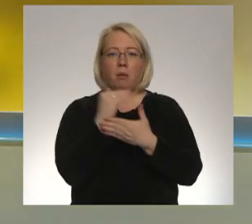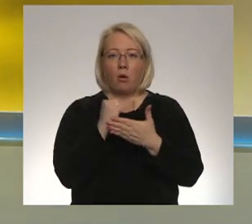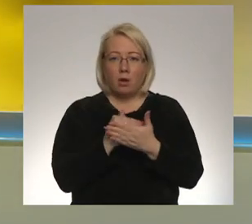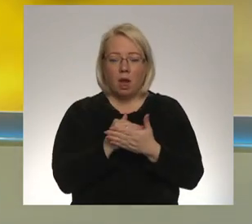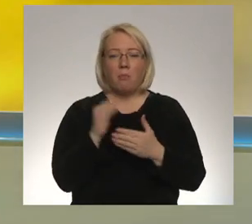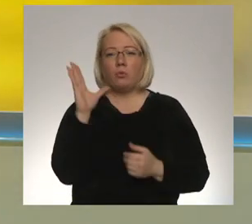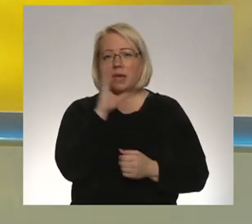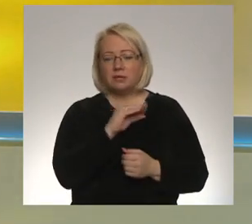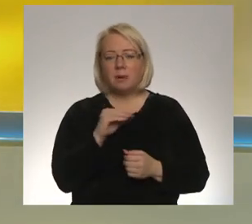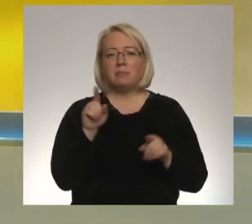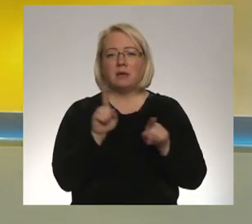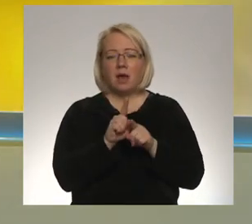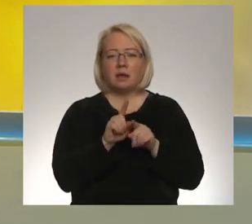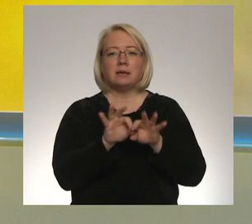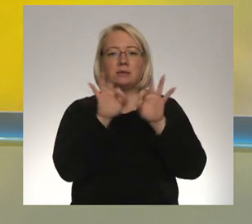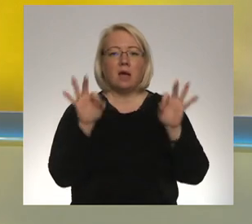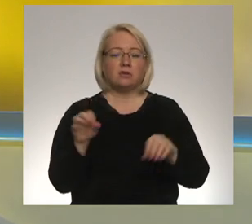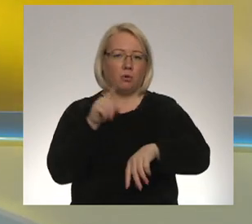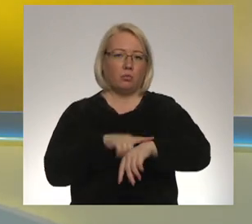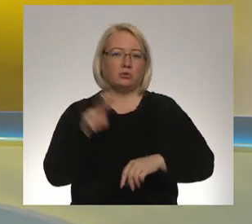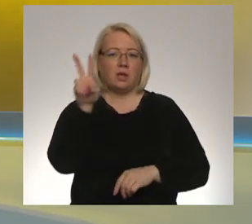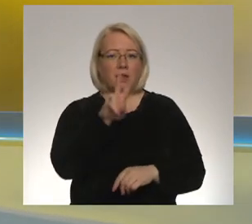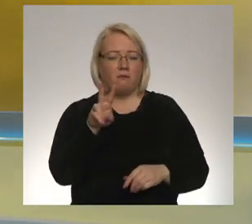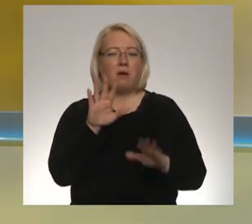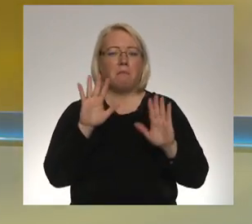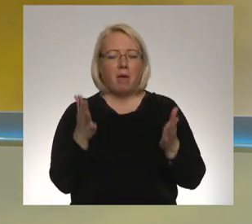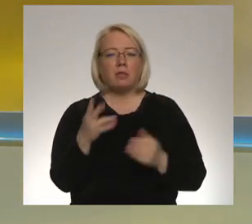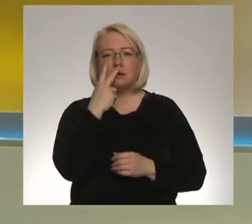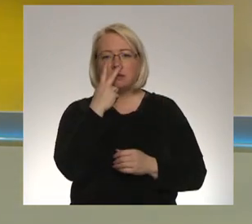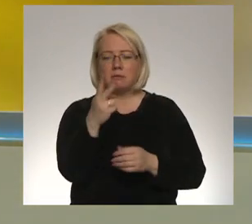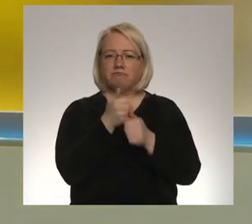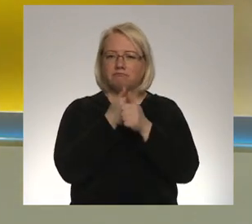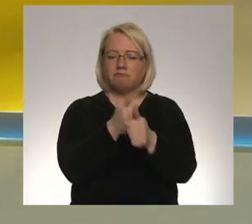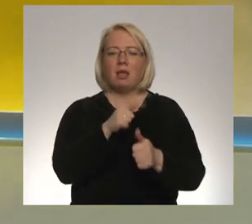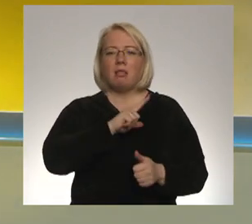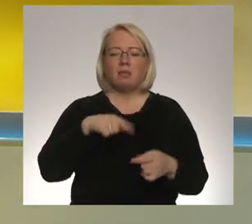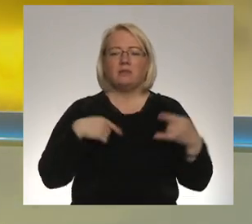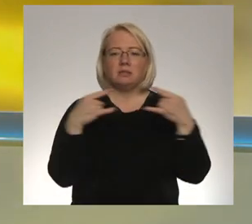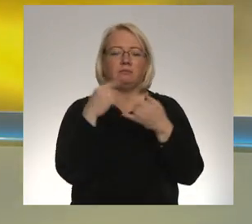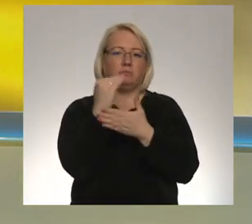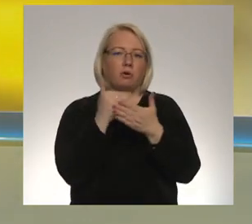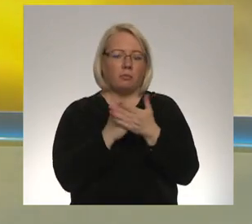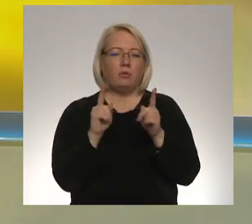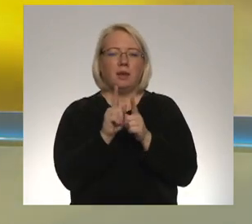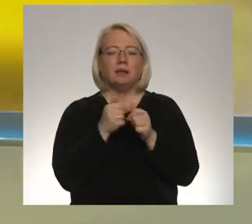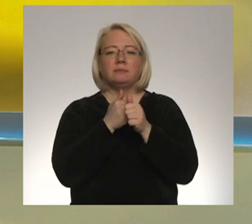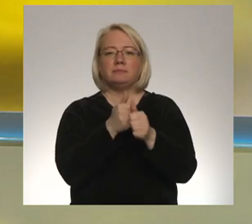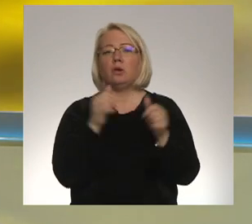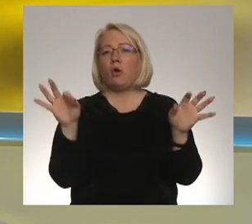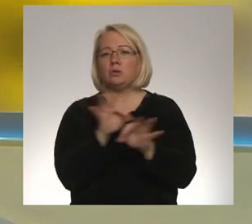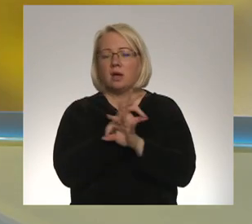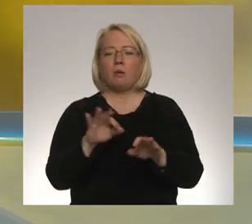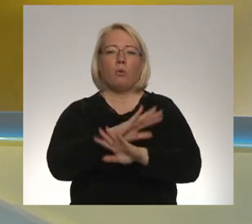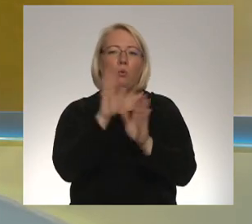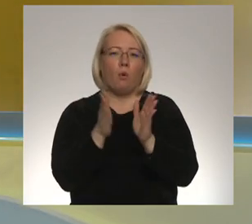un iespējams, tas tiešām arī sāksies divos, bet nu esat vērīgi sakot līdz Latvijas televīzijas programmai, un arī sakosim līdz šim koncertam un